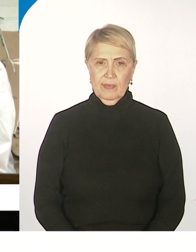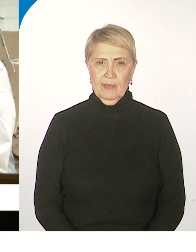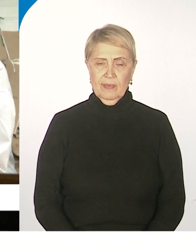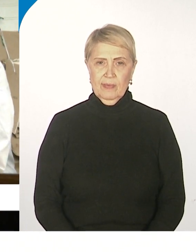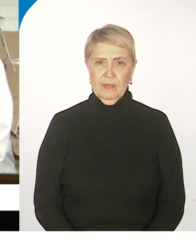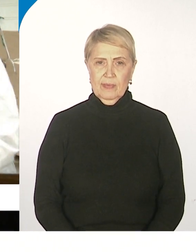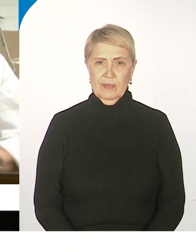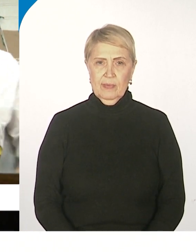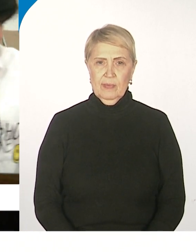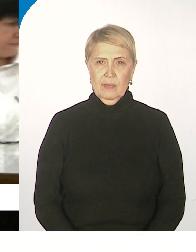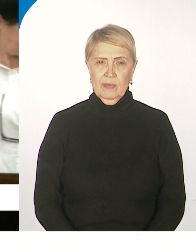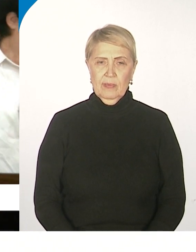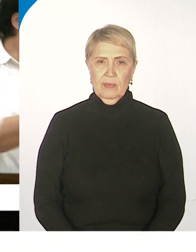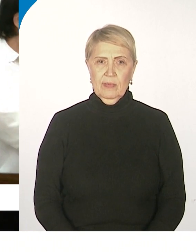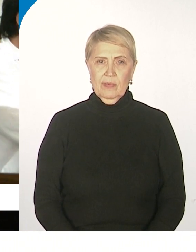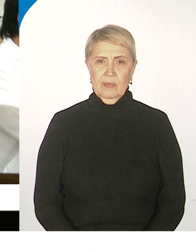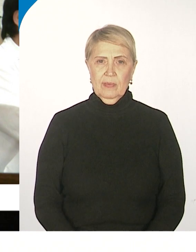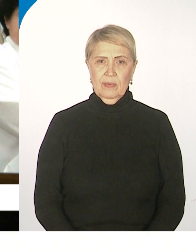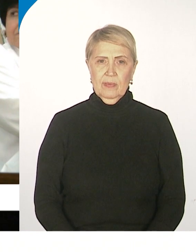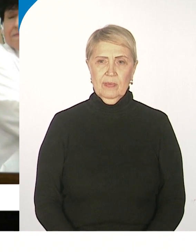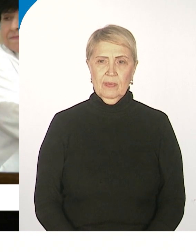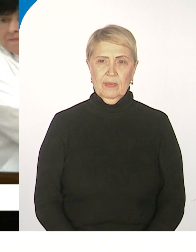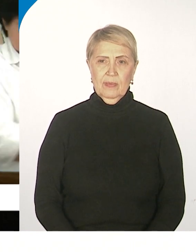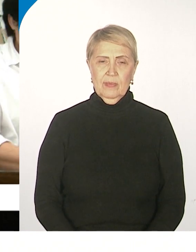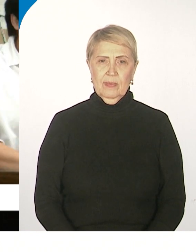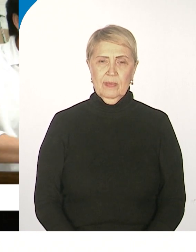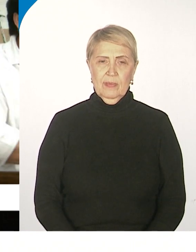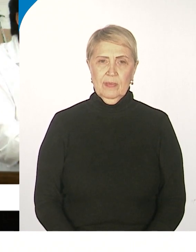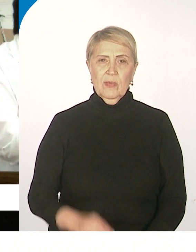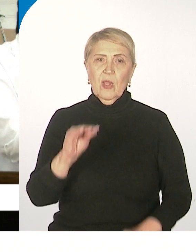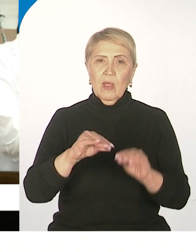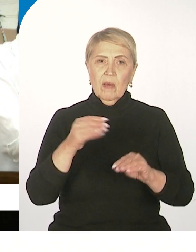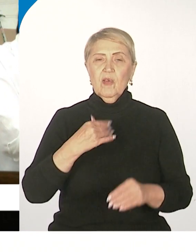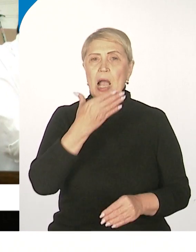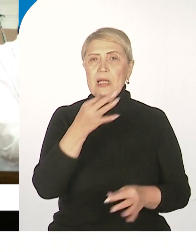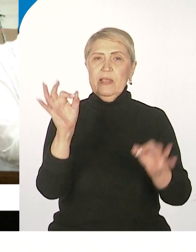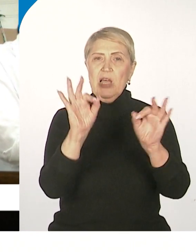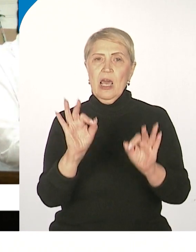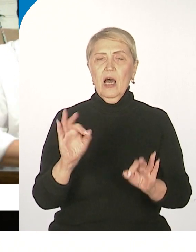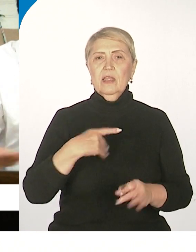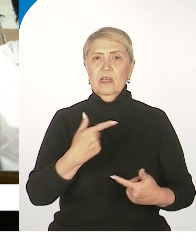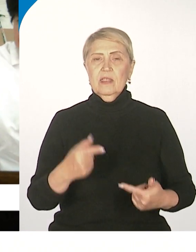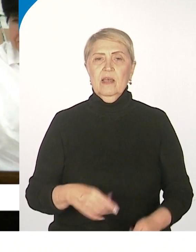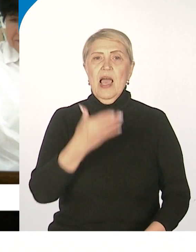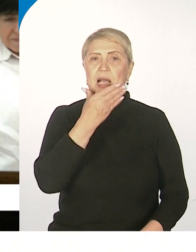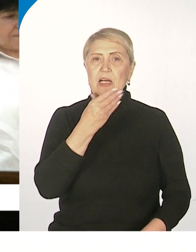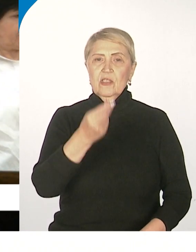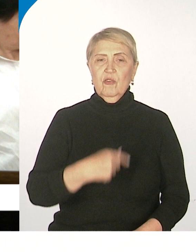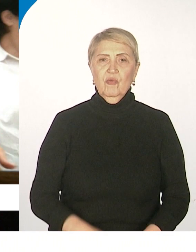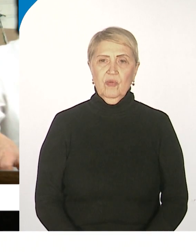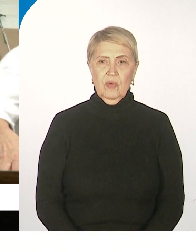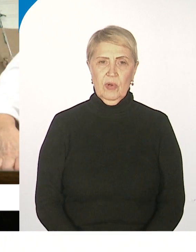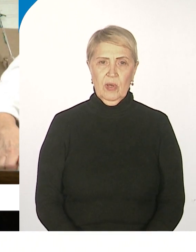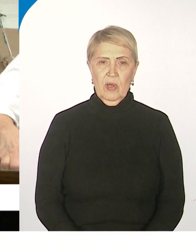пускаем элегантность, сексуальность, красоту. Раскрываем каждую женщину,